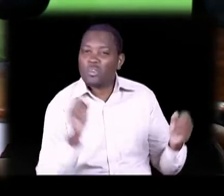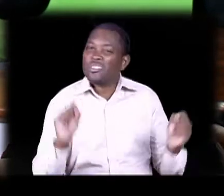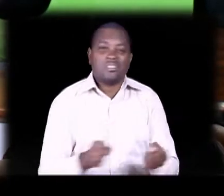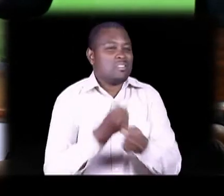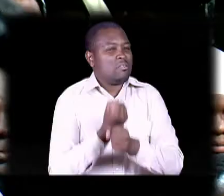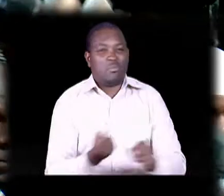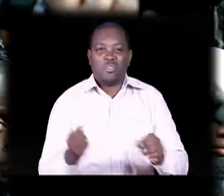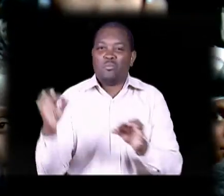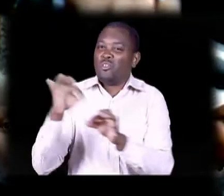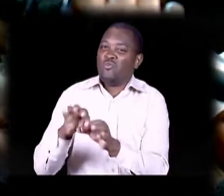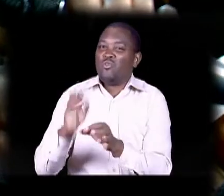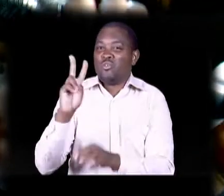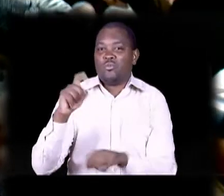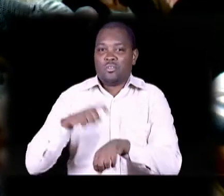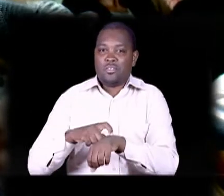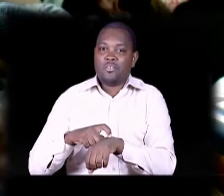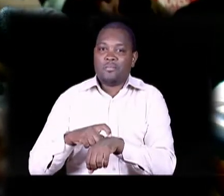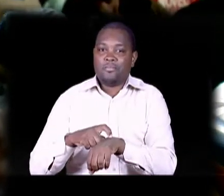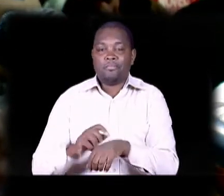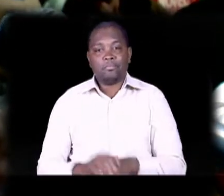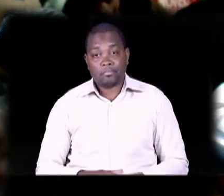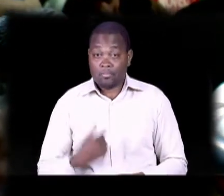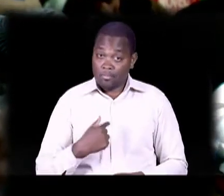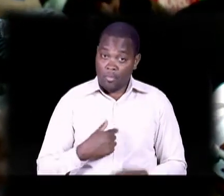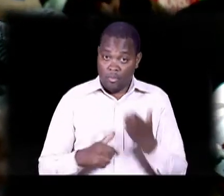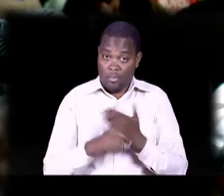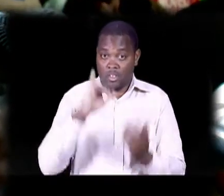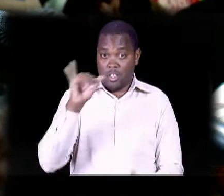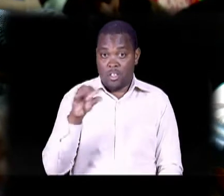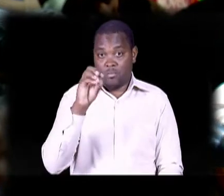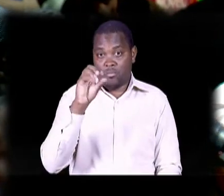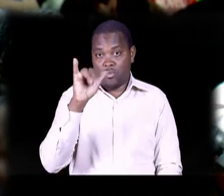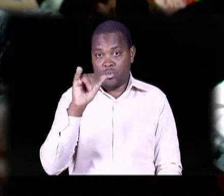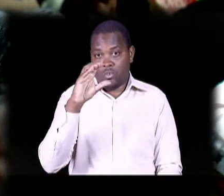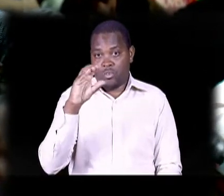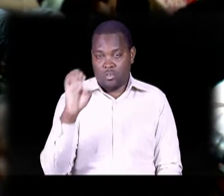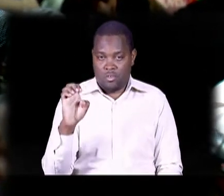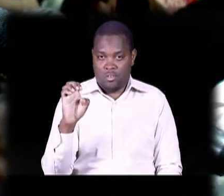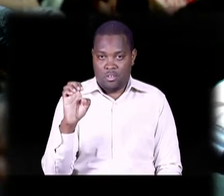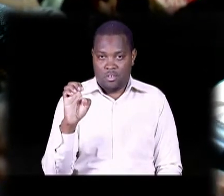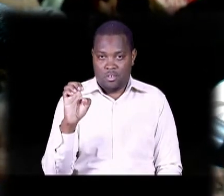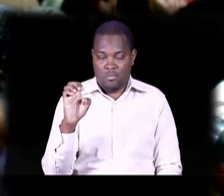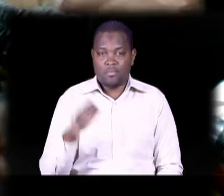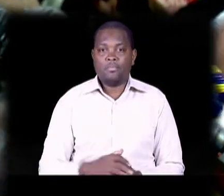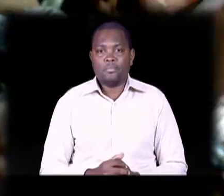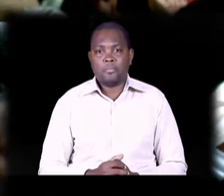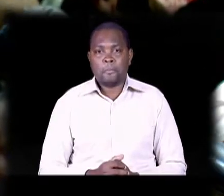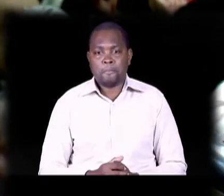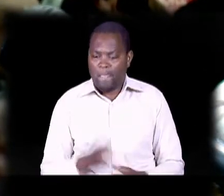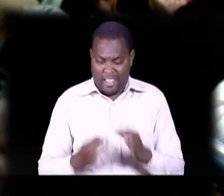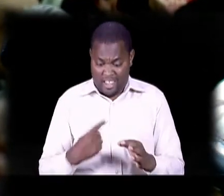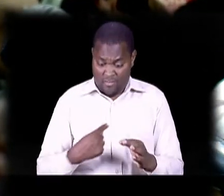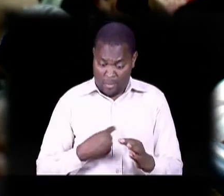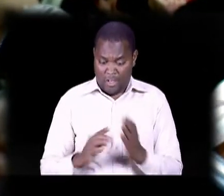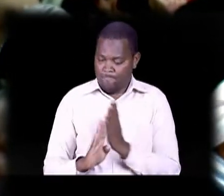Aywezekani Kwa majina Naitua Rose Napiga kura Staray constituency Sweli yangu Ni ya kwamba Iguwapo Nimepanga